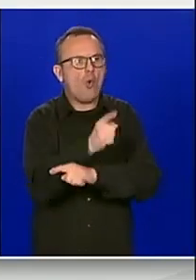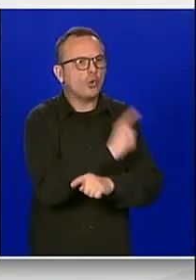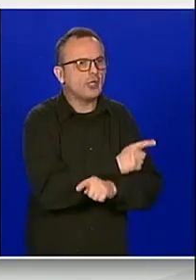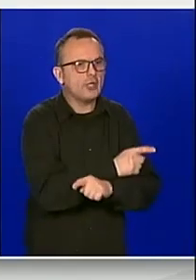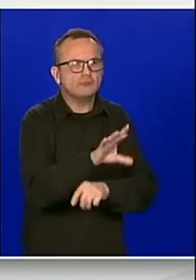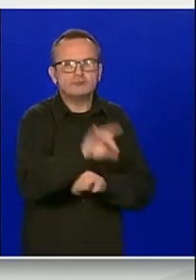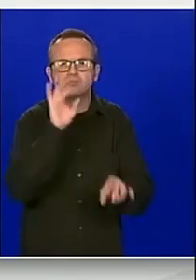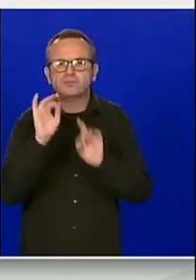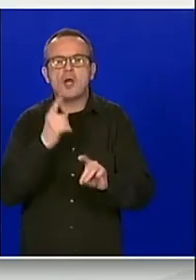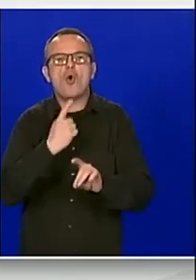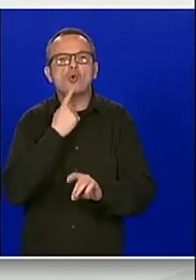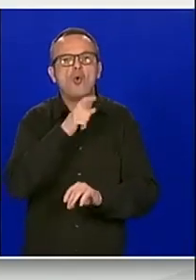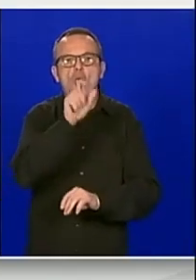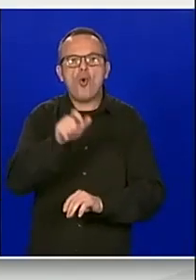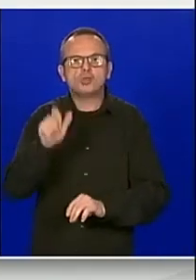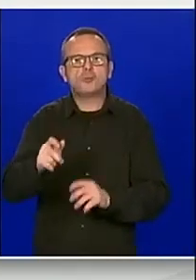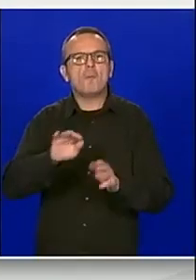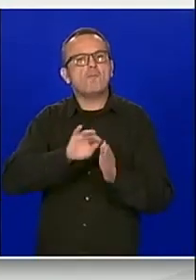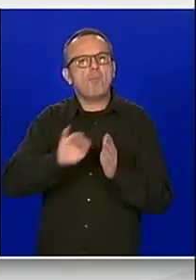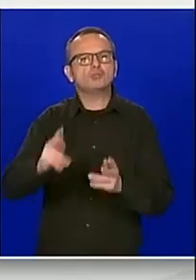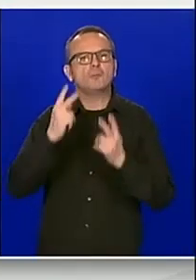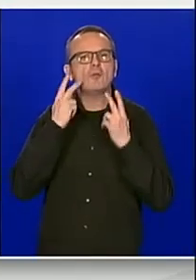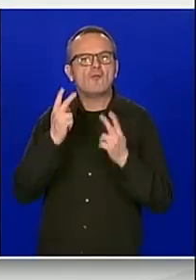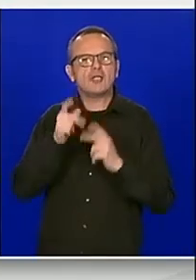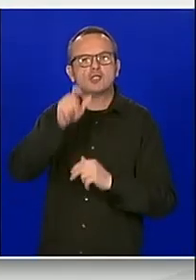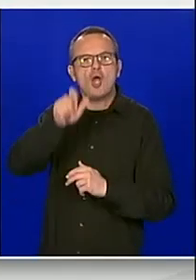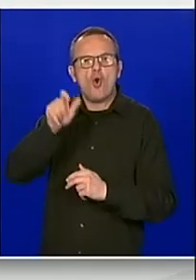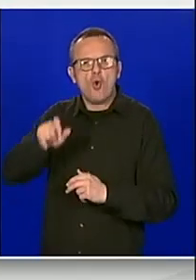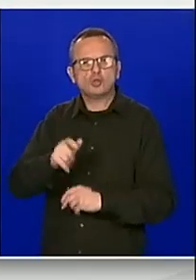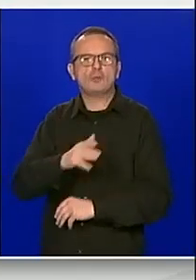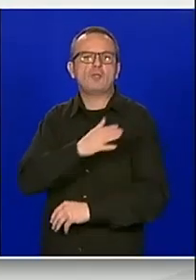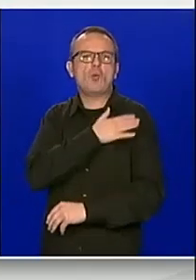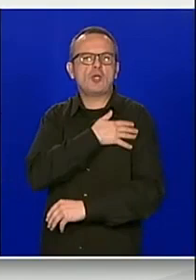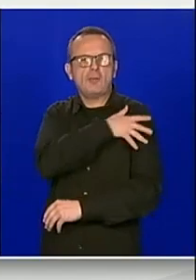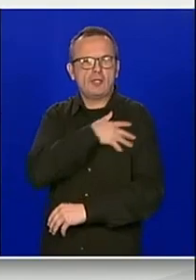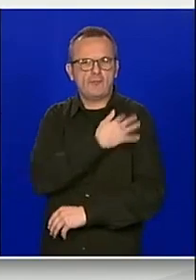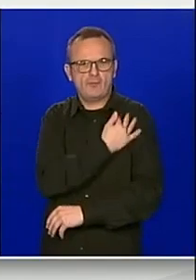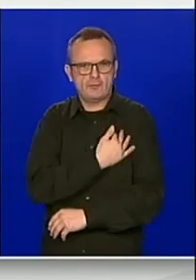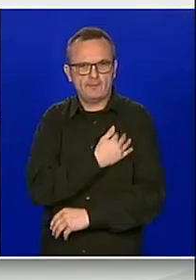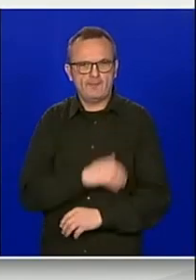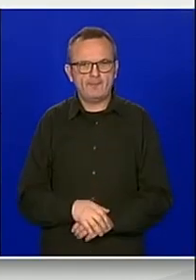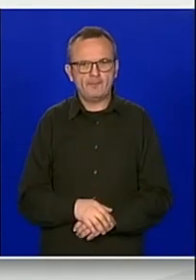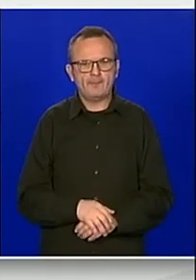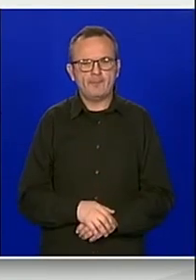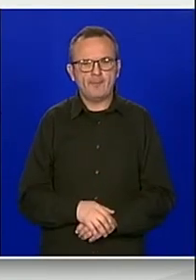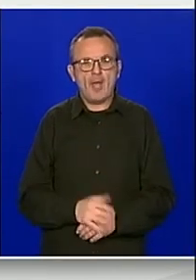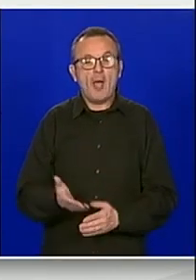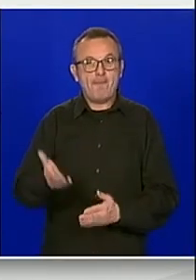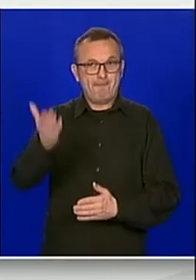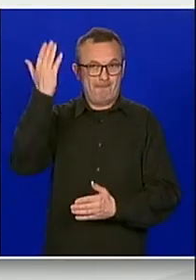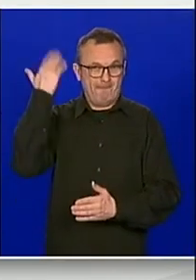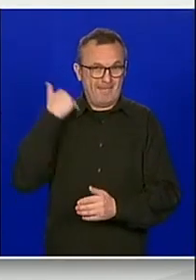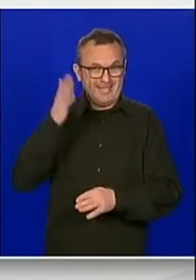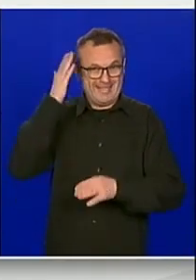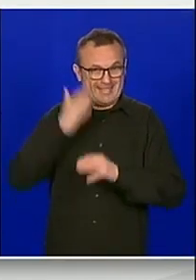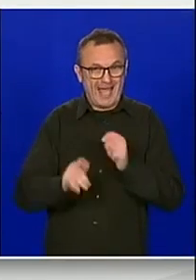državnog interesa na prijedlog Vlade Republike Hrvatske. Od zadnje izmjene odluke pojedine pravne